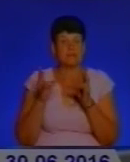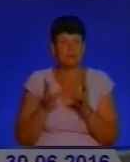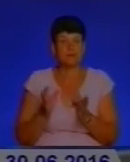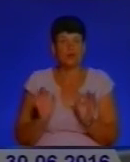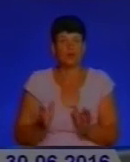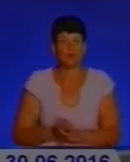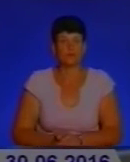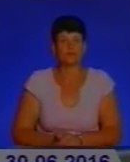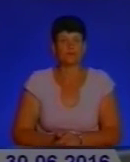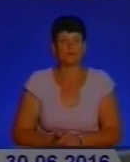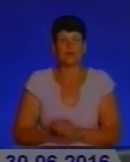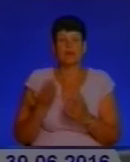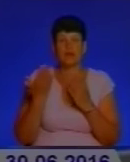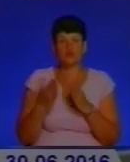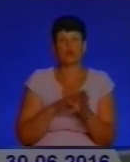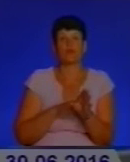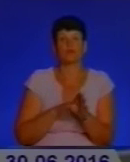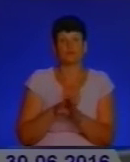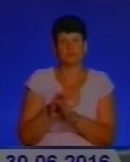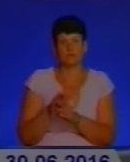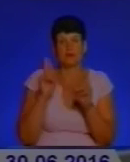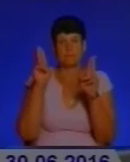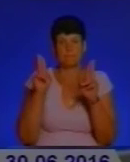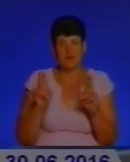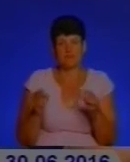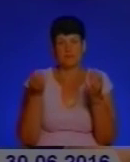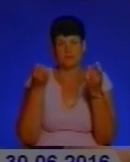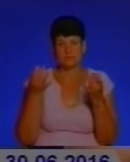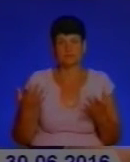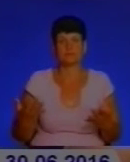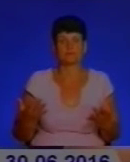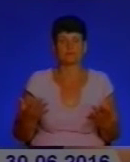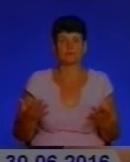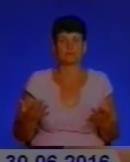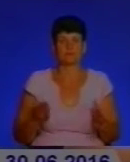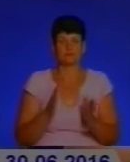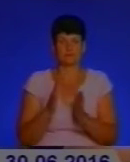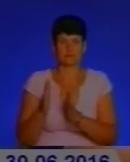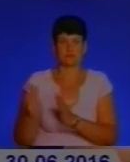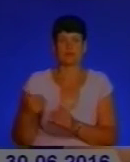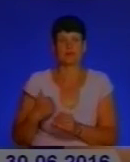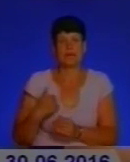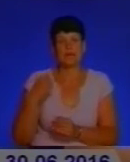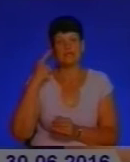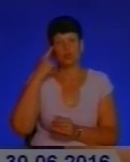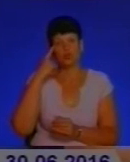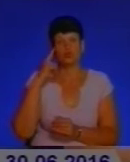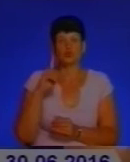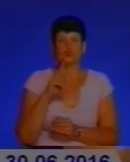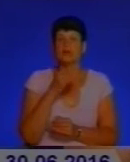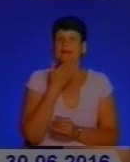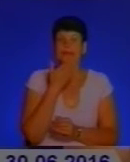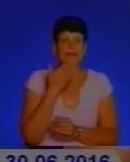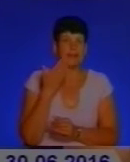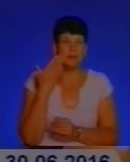Ну, якщо дотримуватись правил, елементарних правил безпеки, то, я думаю, що нема такої